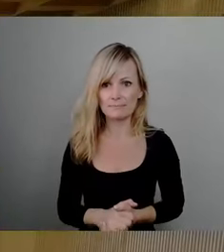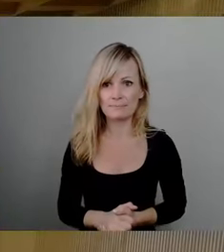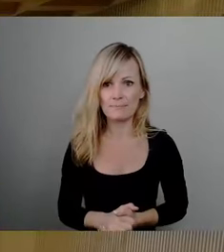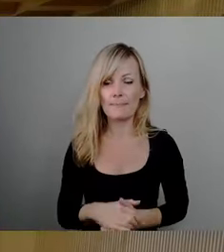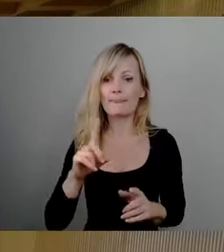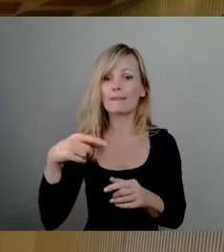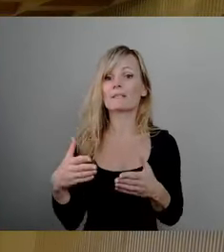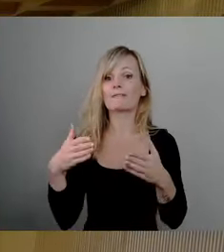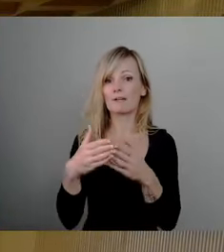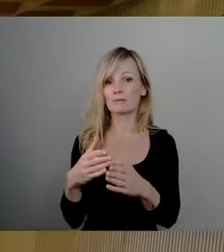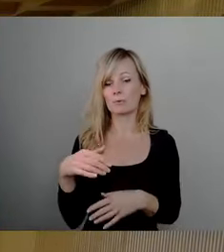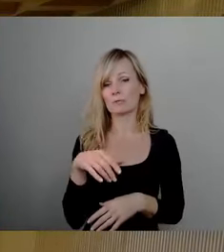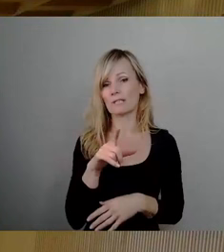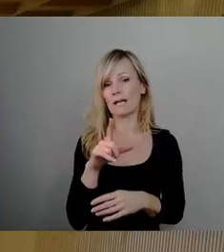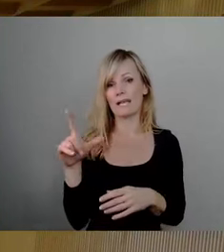Die Linke an der Reihe, Herr Schäufer.